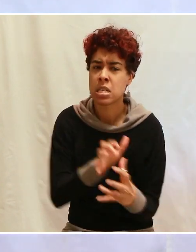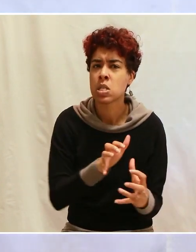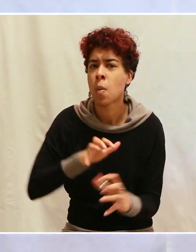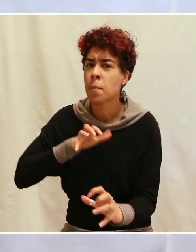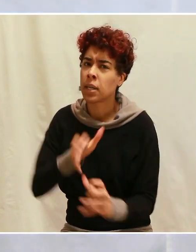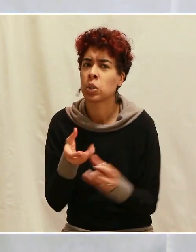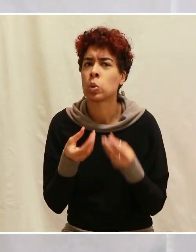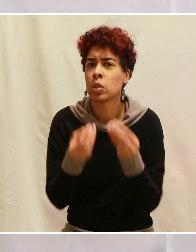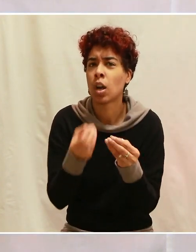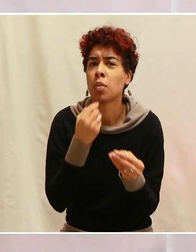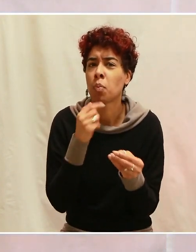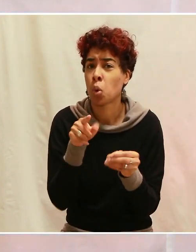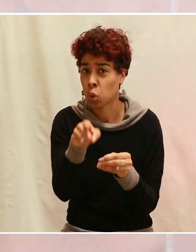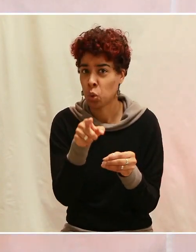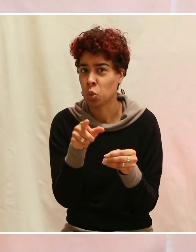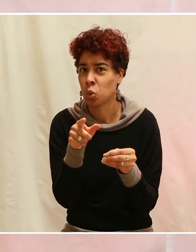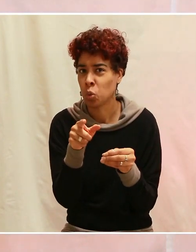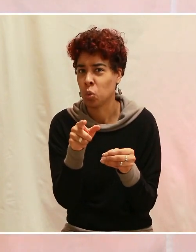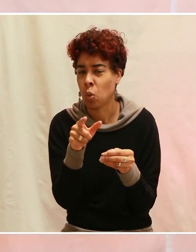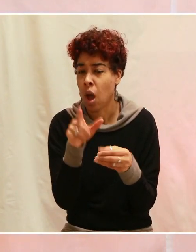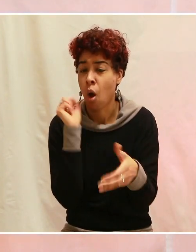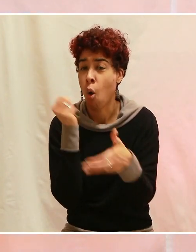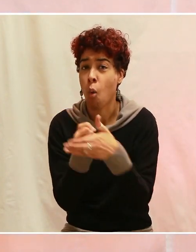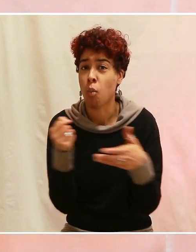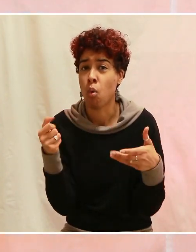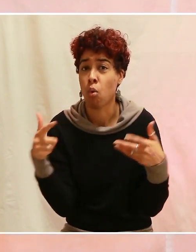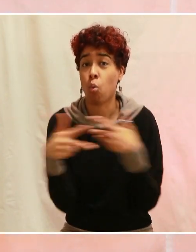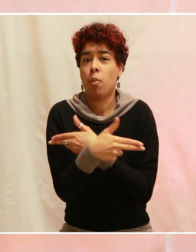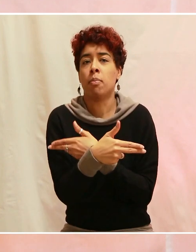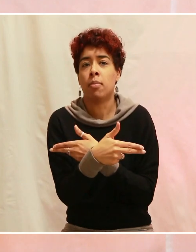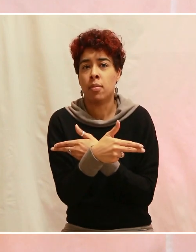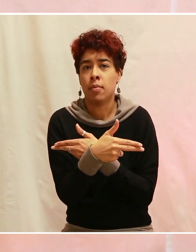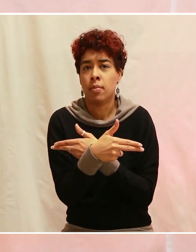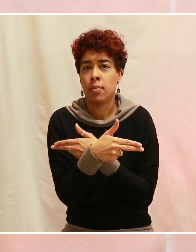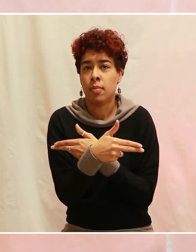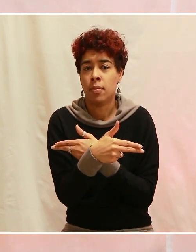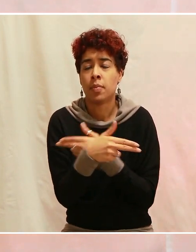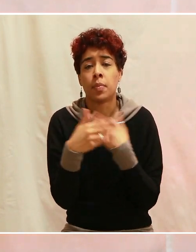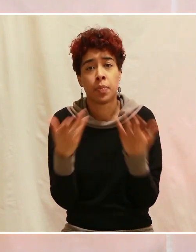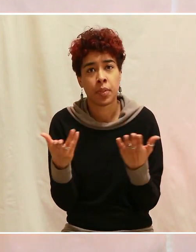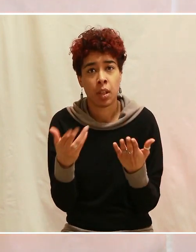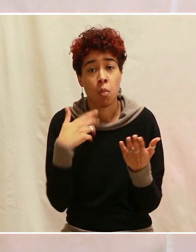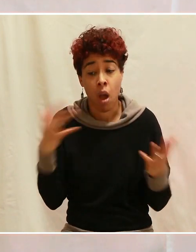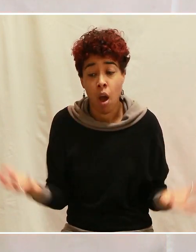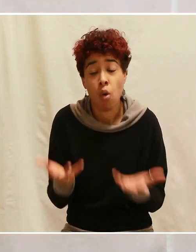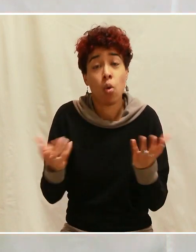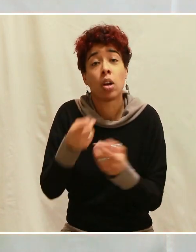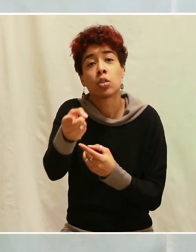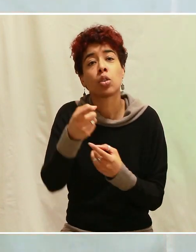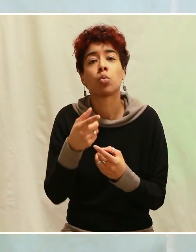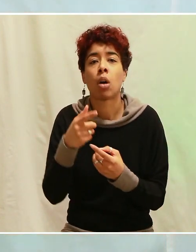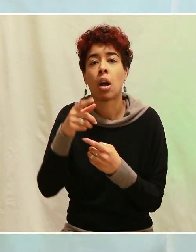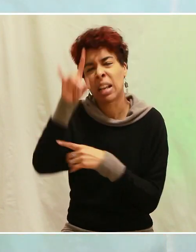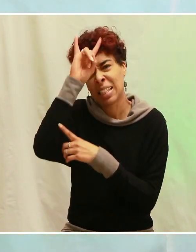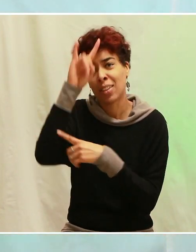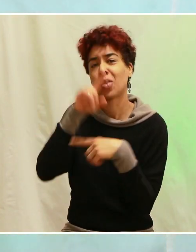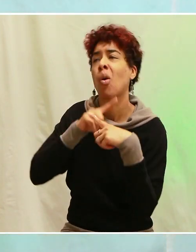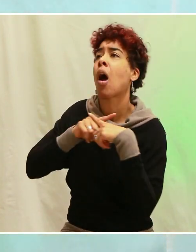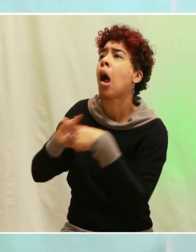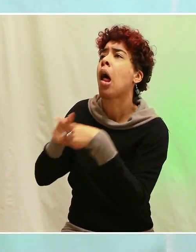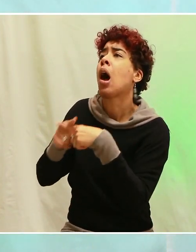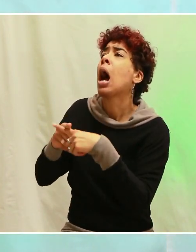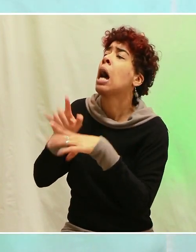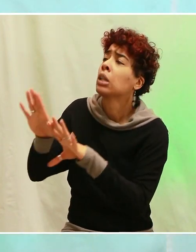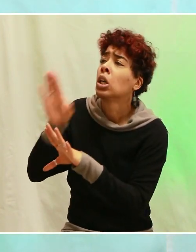tu n'ailles pas jusqu'au bout de ta résolution. Et j'aimerais t'encourager aujourd'hui à ne pas marchander avec l'adversaire. Parce que parfois, on